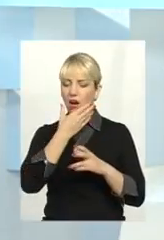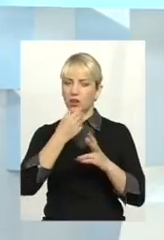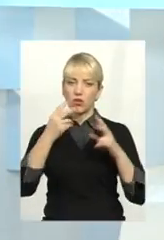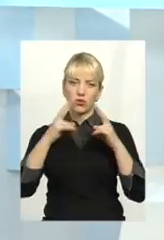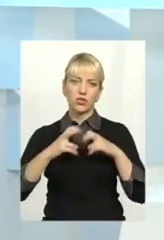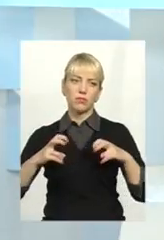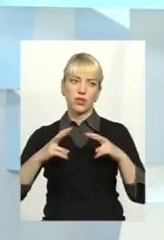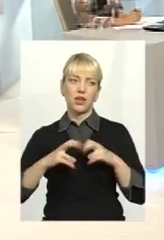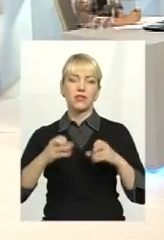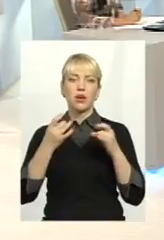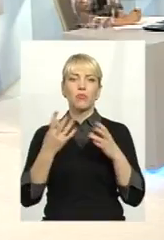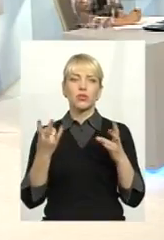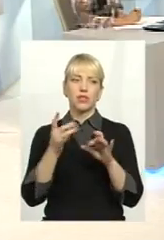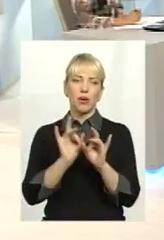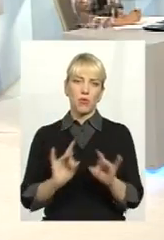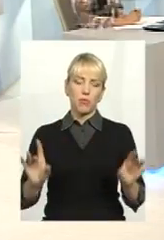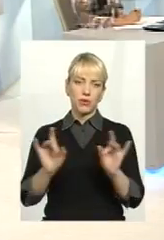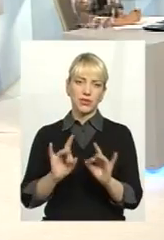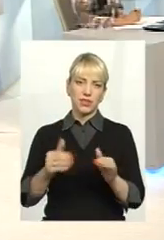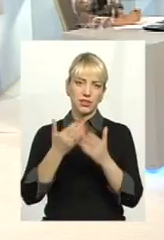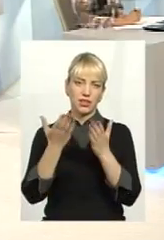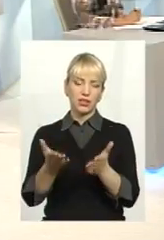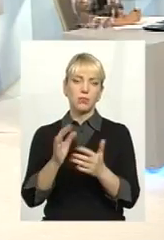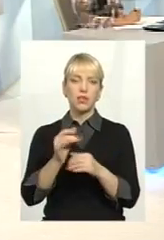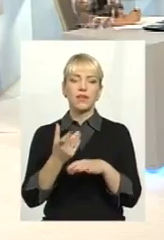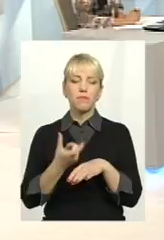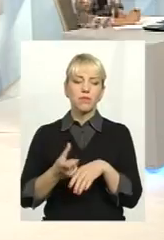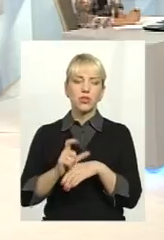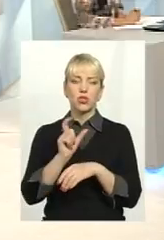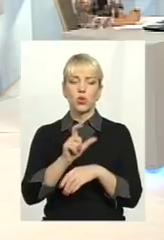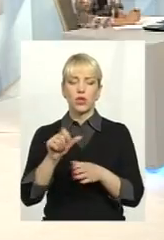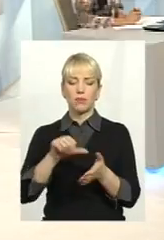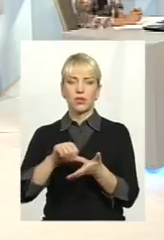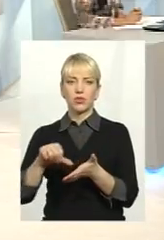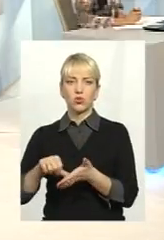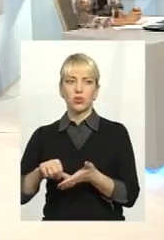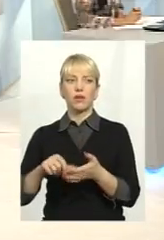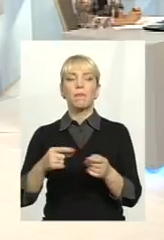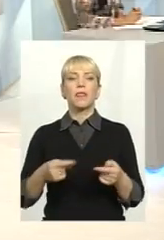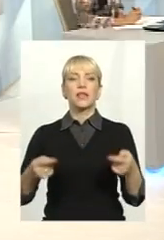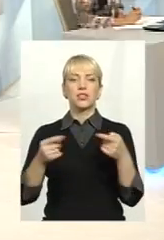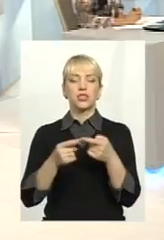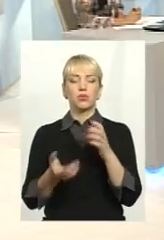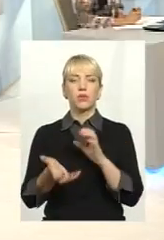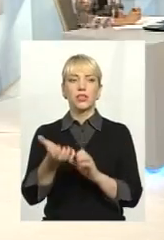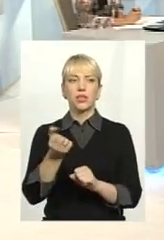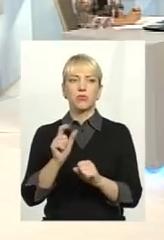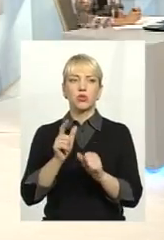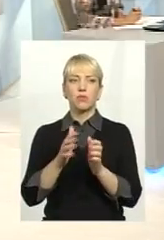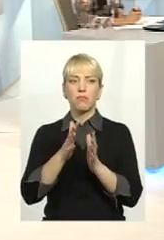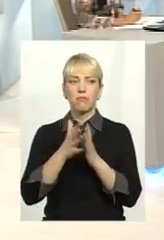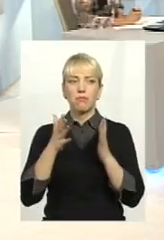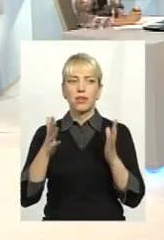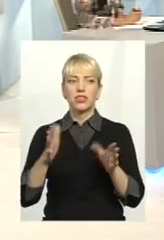Просто певні речі їм треба пояснити. І переважно більшість сьогодні присутніх чітко, ну, все ж таки підтримувала, що набагато більше